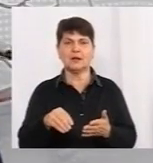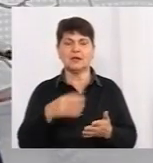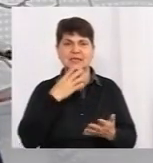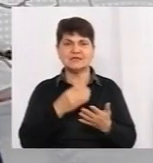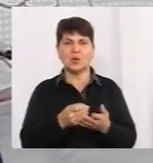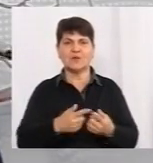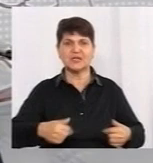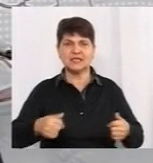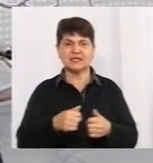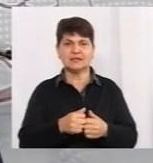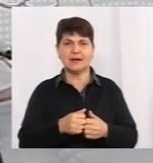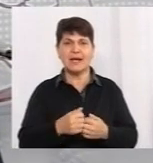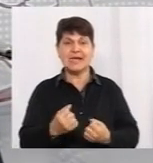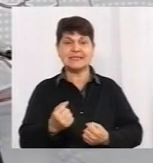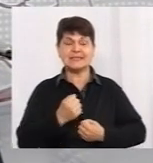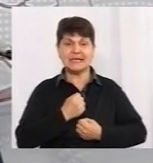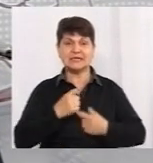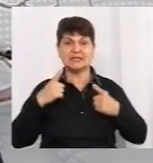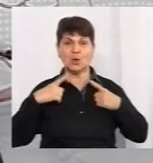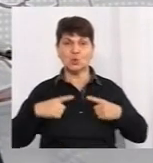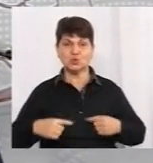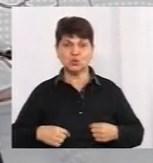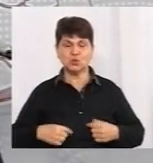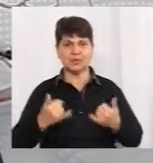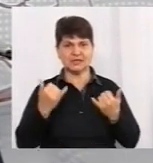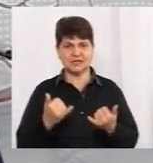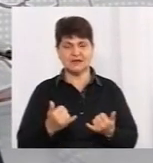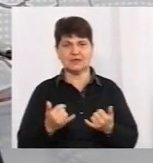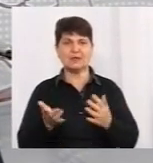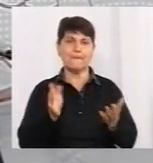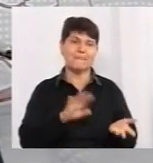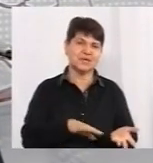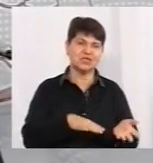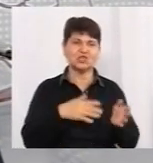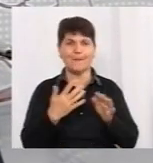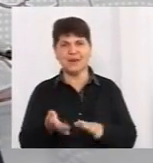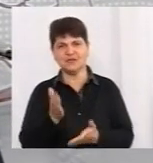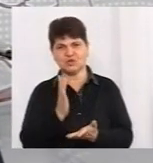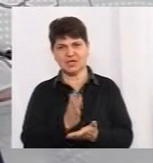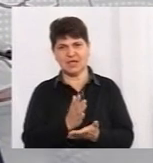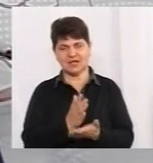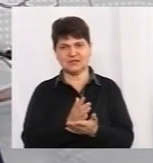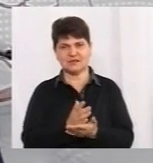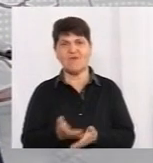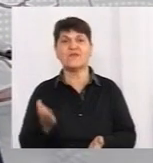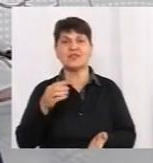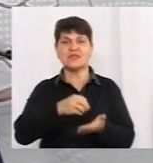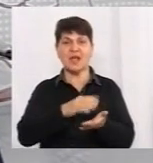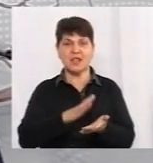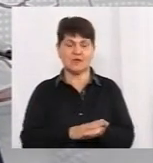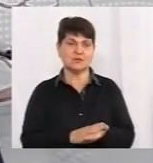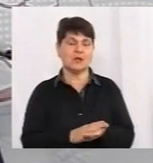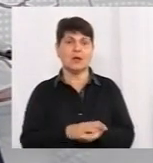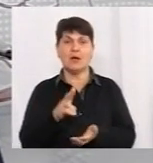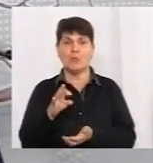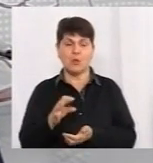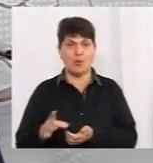костюми. Зараз більш-менш є в наявності. Але по районній лікарні, які